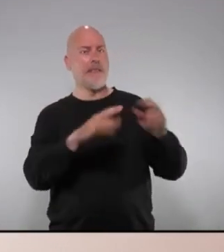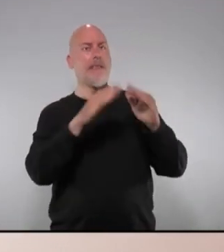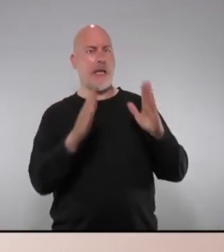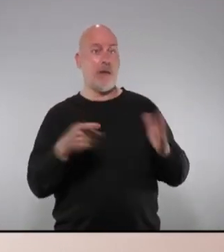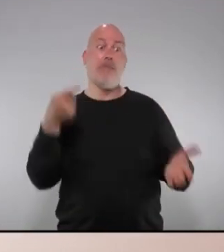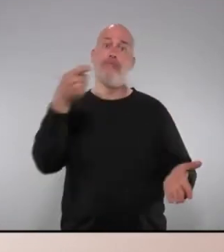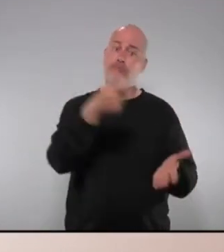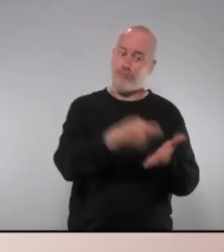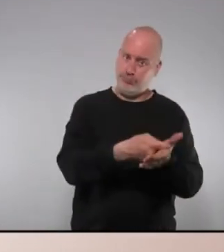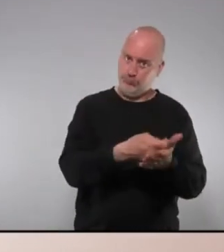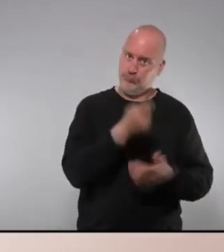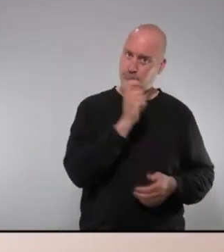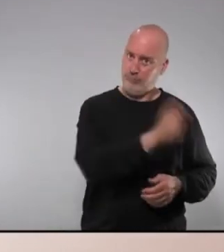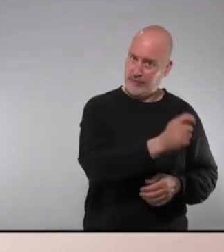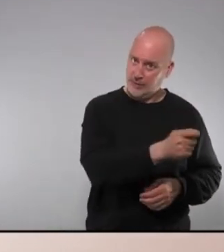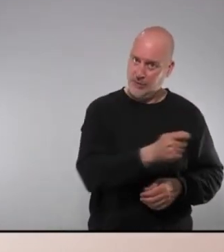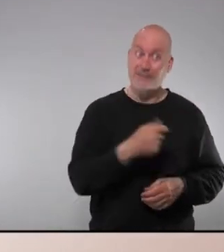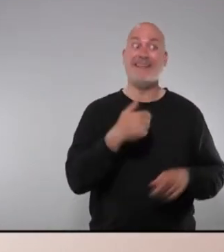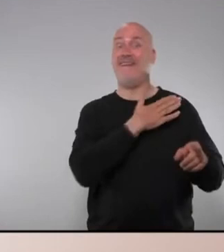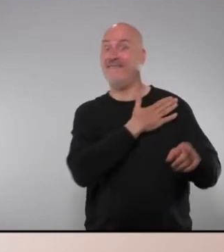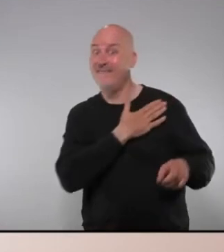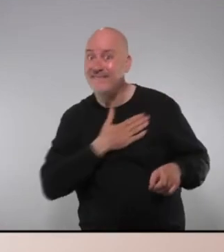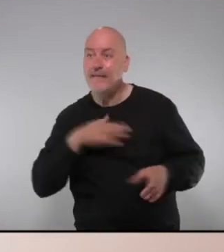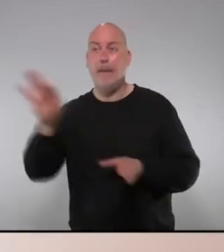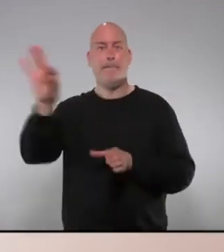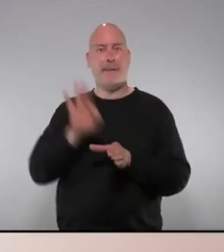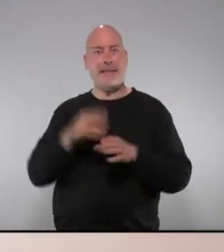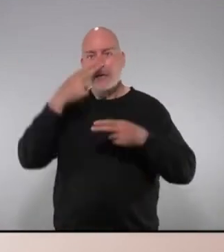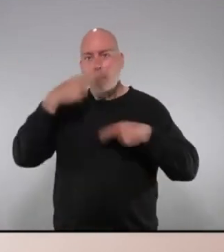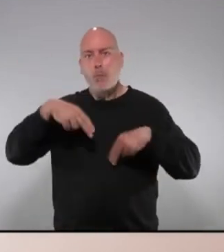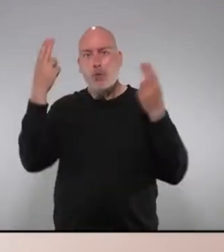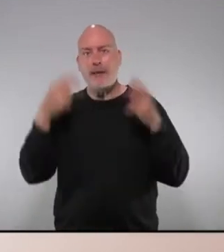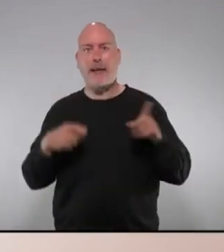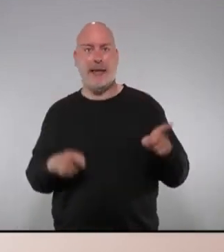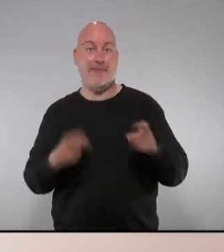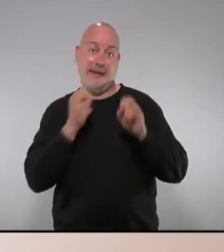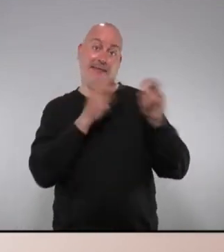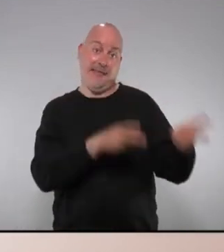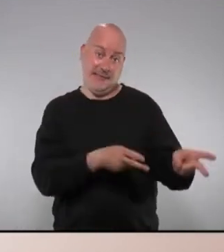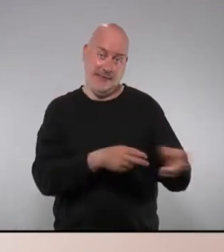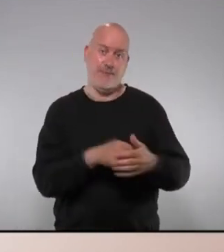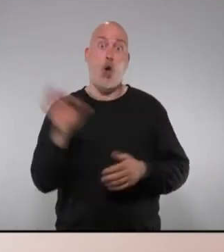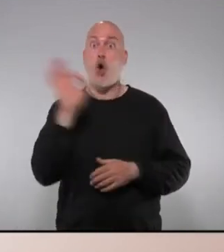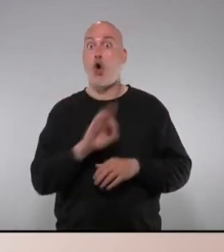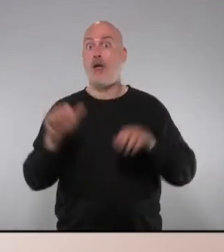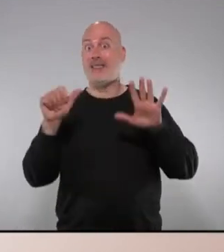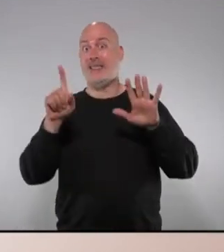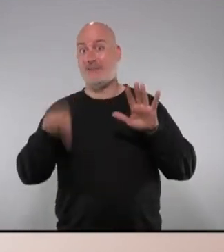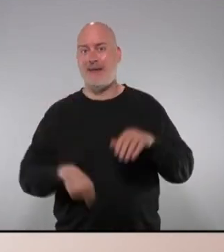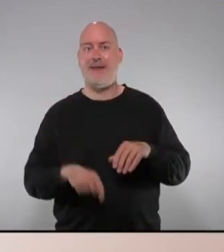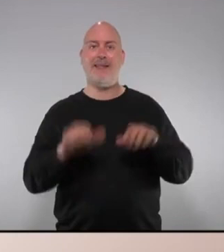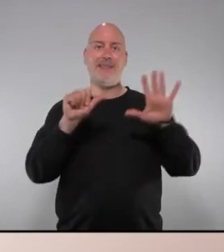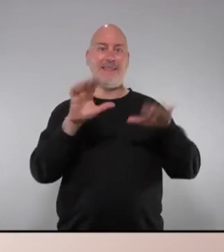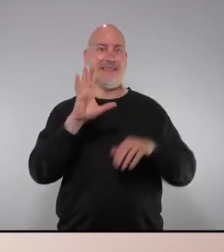econòmica vinculada i el que volen és una plaça pública de residència o 6.740